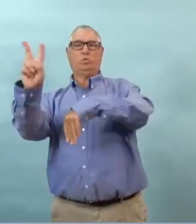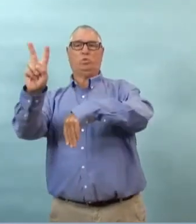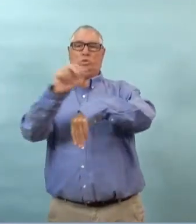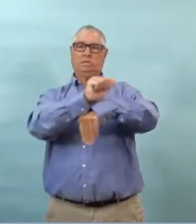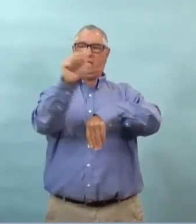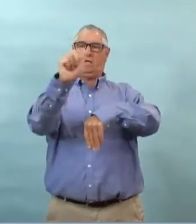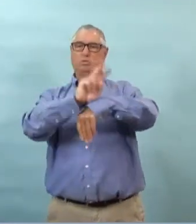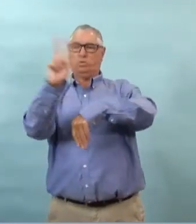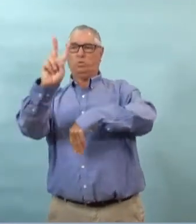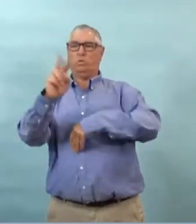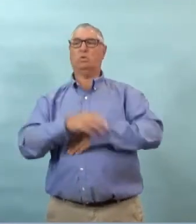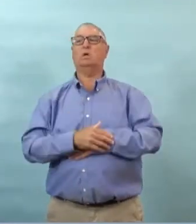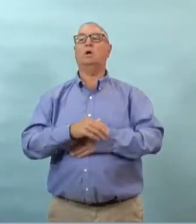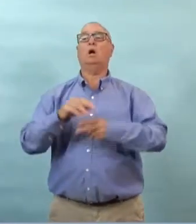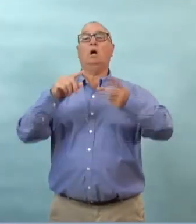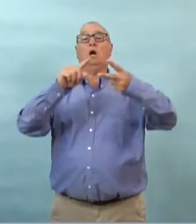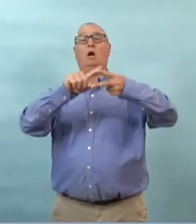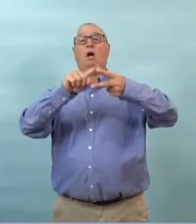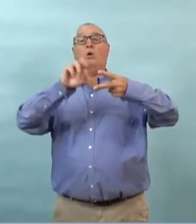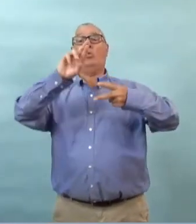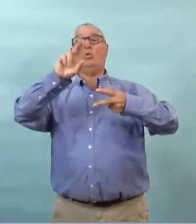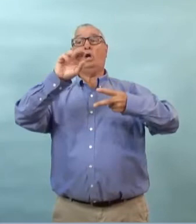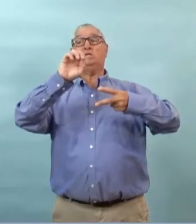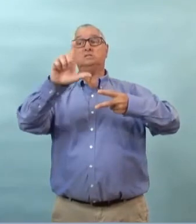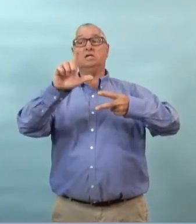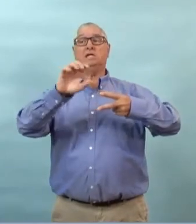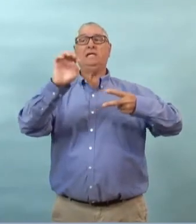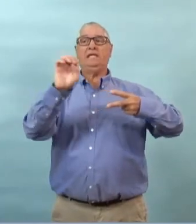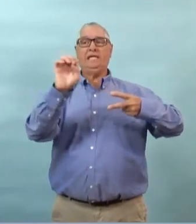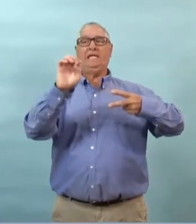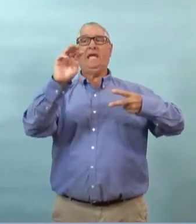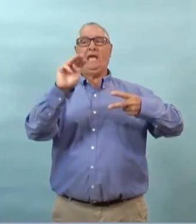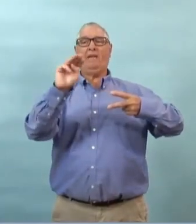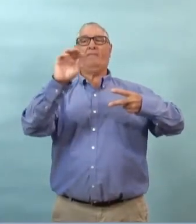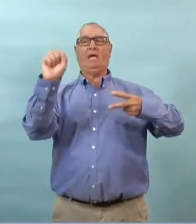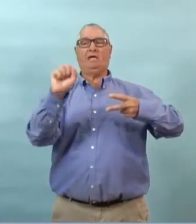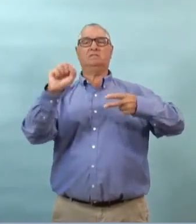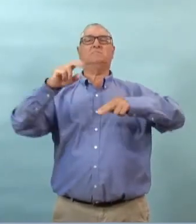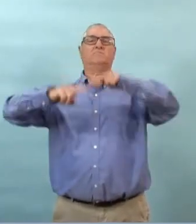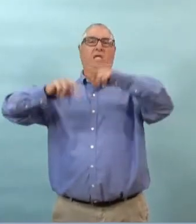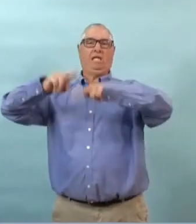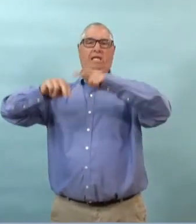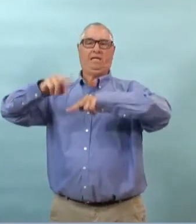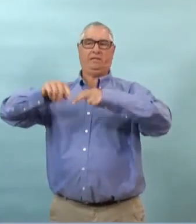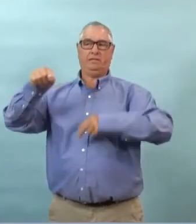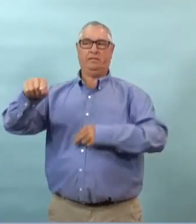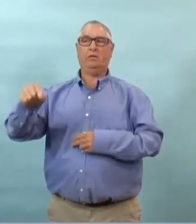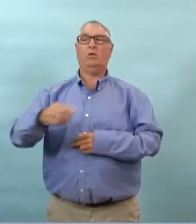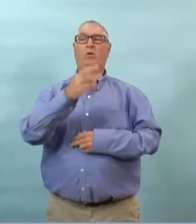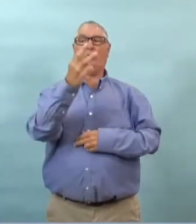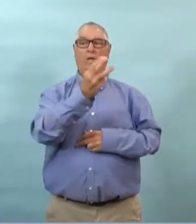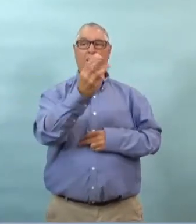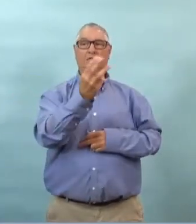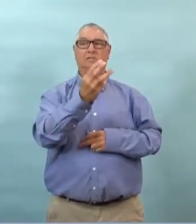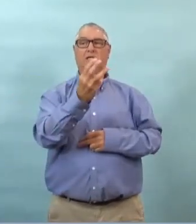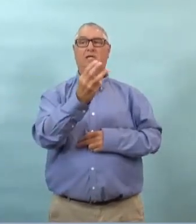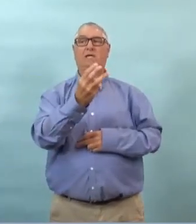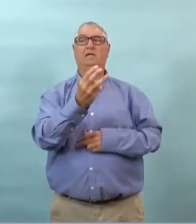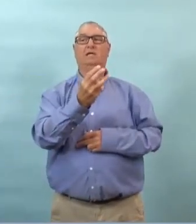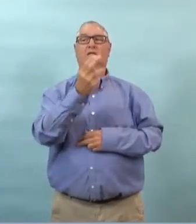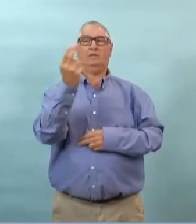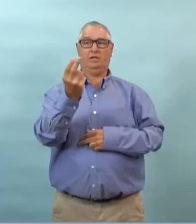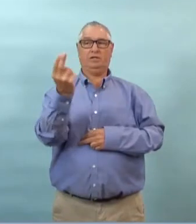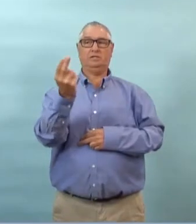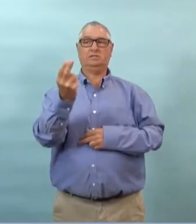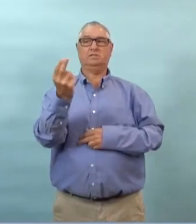ems qui va être ouvert demain et jeudi de 10 heures à 14 heures et je voudrais encourager tous les manitobains